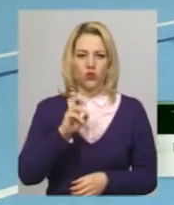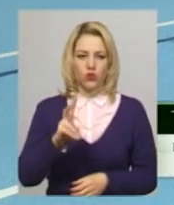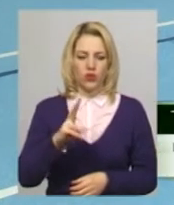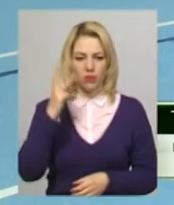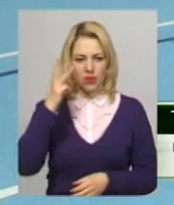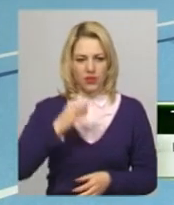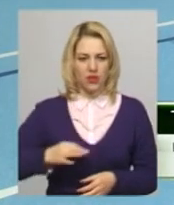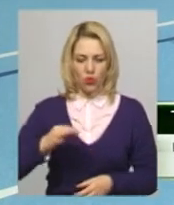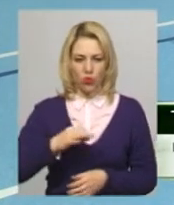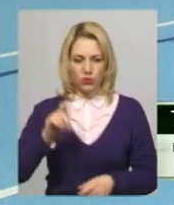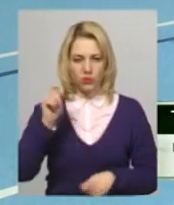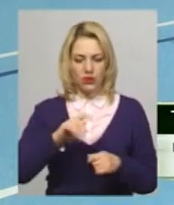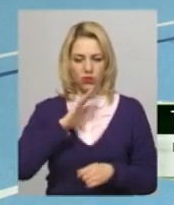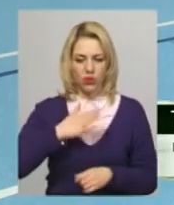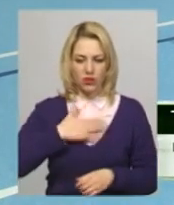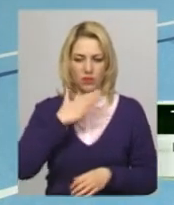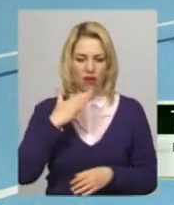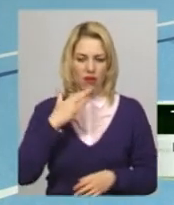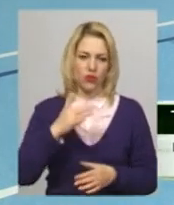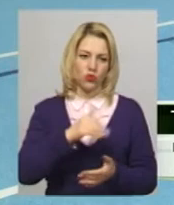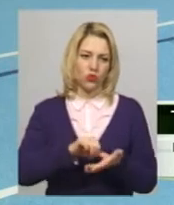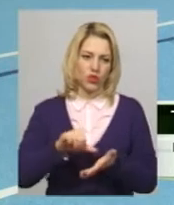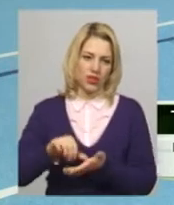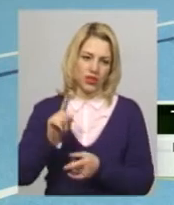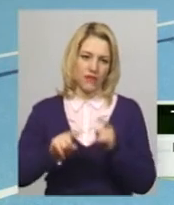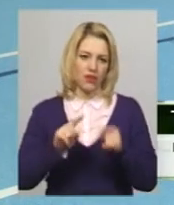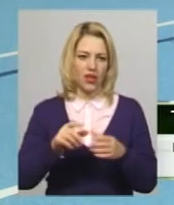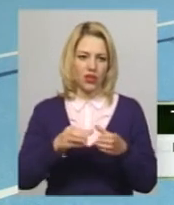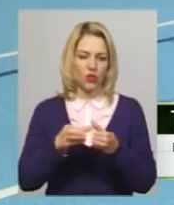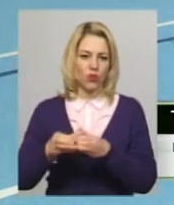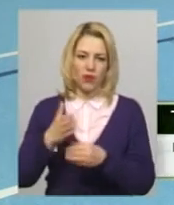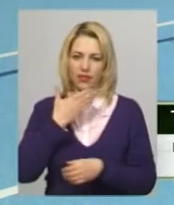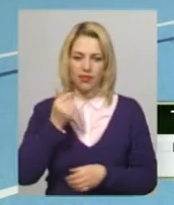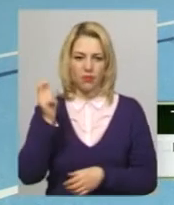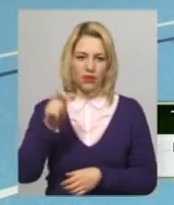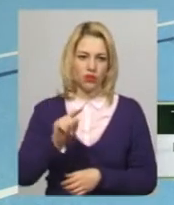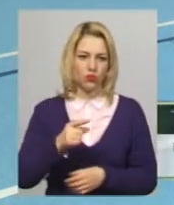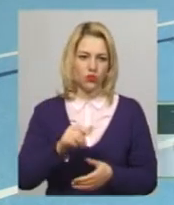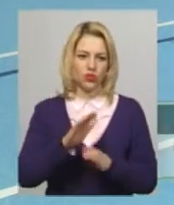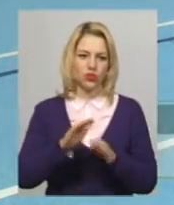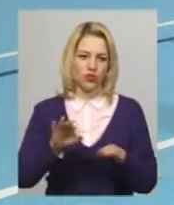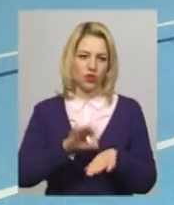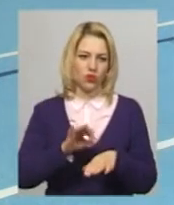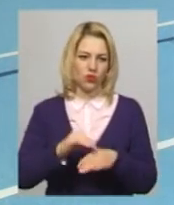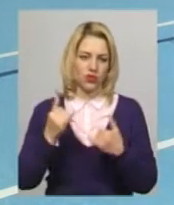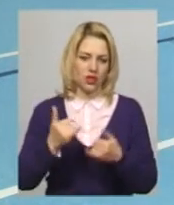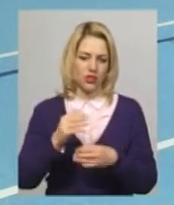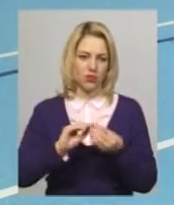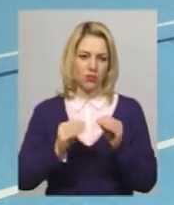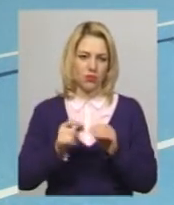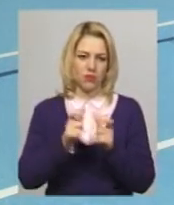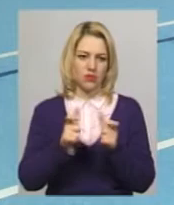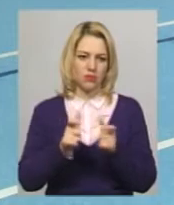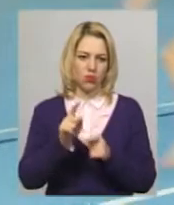З Хмельницької області до нас приїхало дуже багато учасників. Деякі команди не приїхали. Через те, що діти хворіють зараз. І проблема з